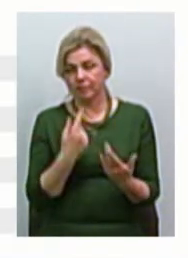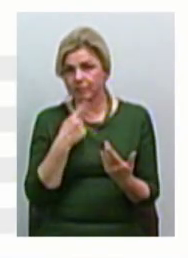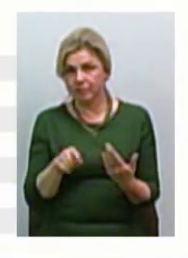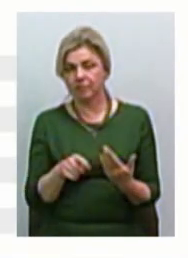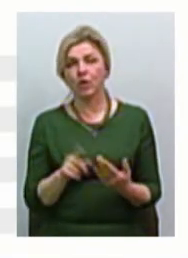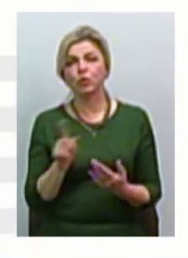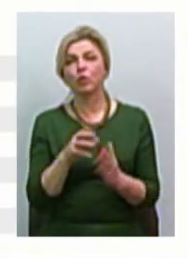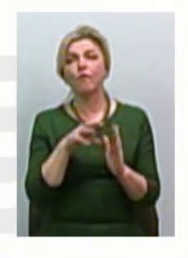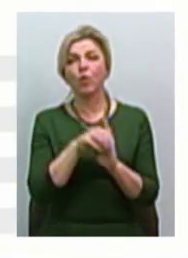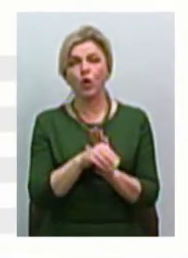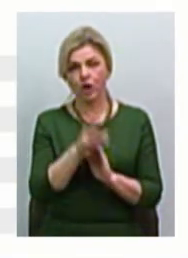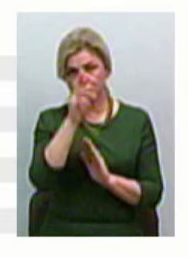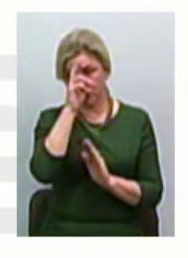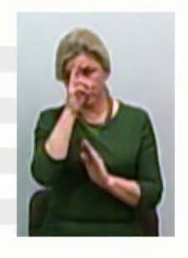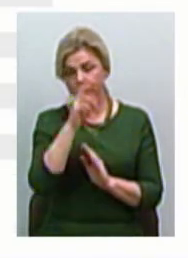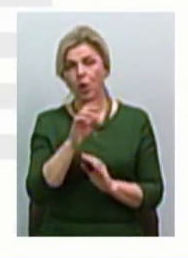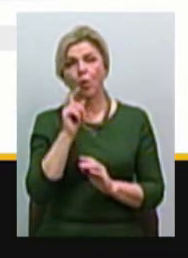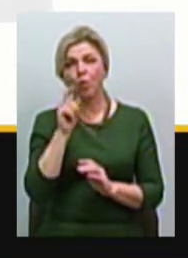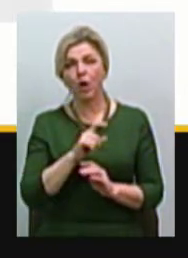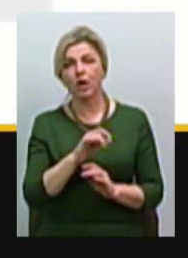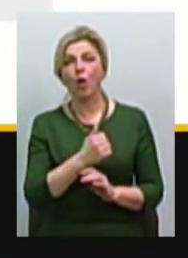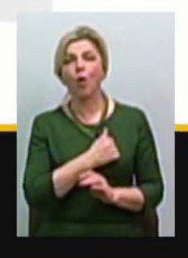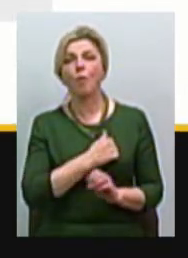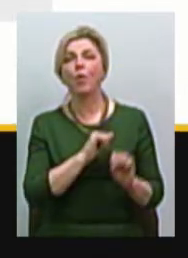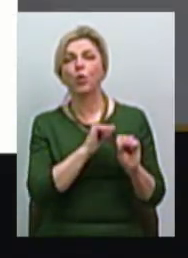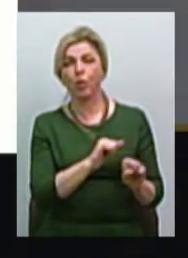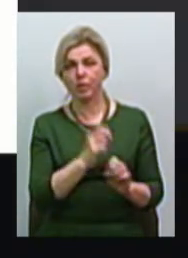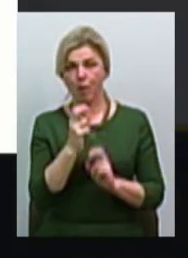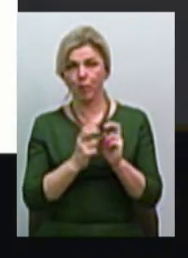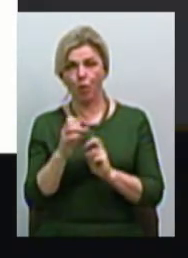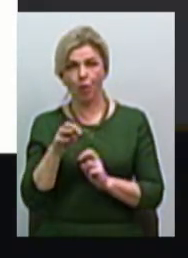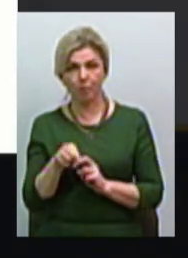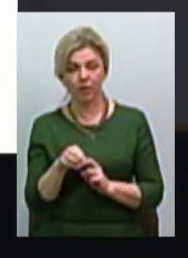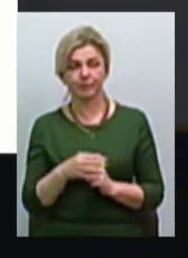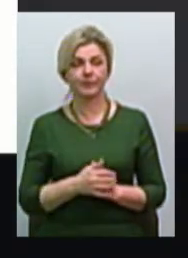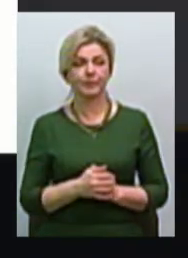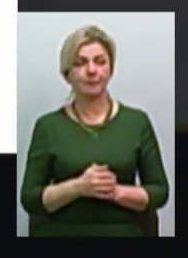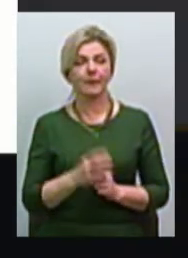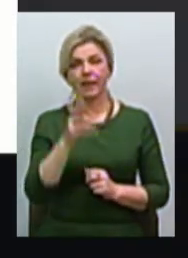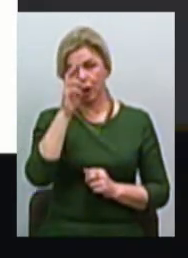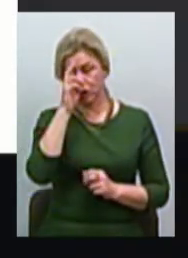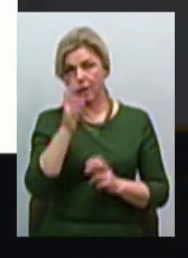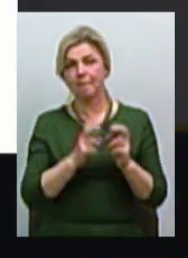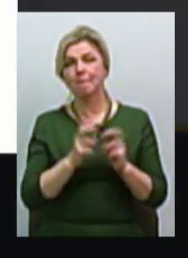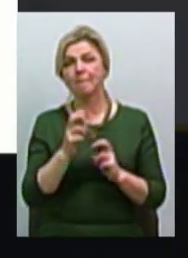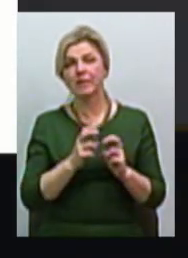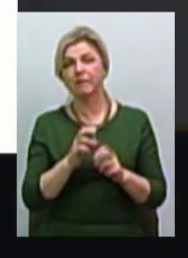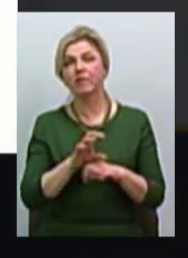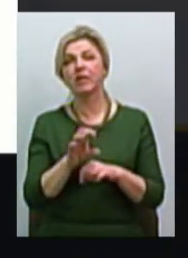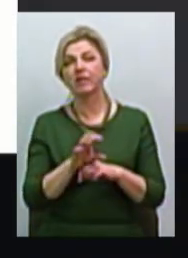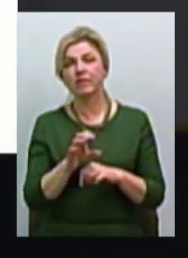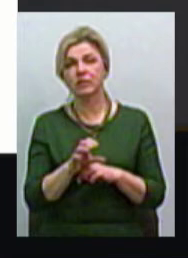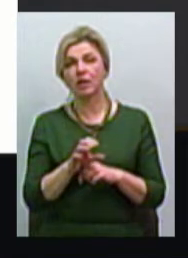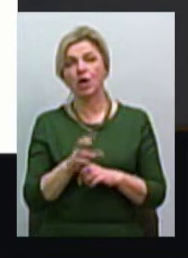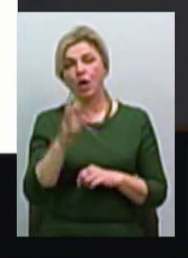входять до державного концерну «Укроборонпром», тобто представники оборонно-промислового комплексу. Державне південне виробниче технічне підприємство.